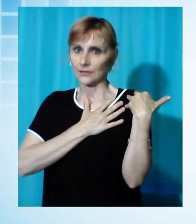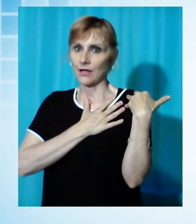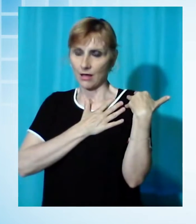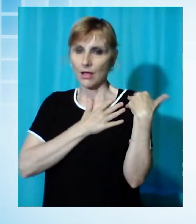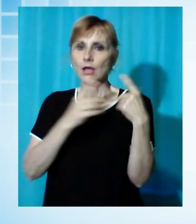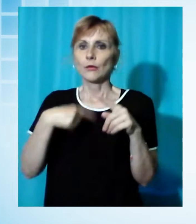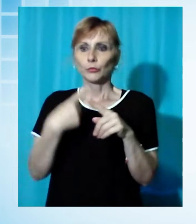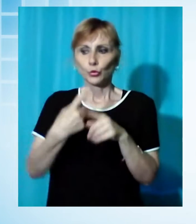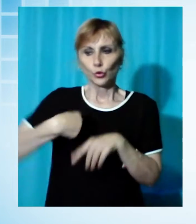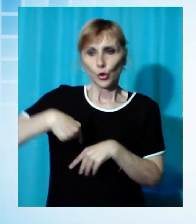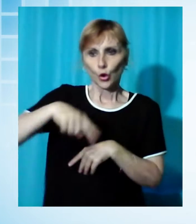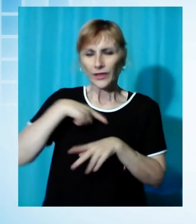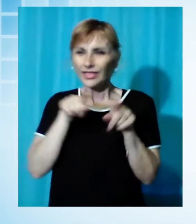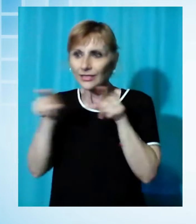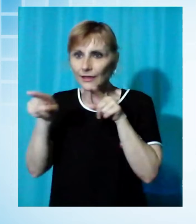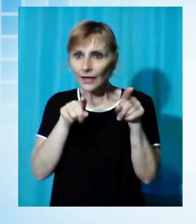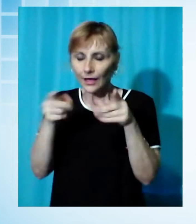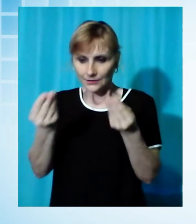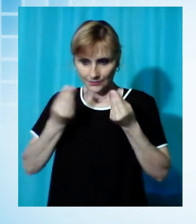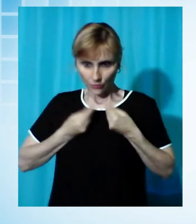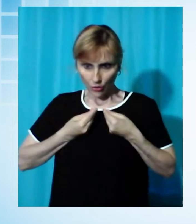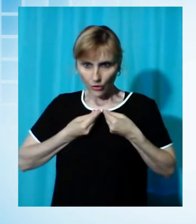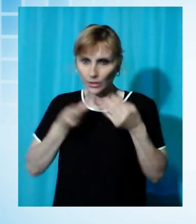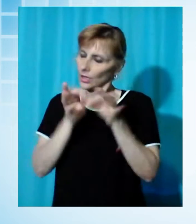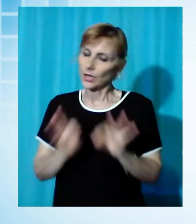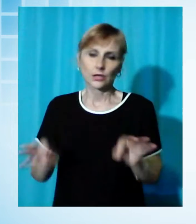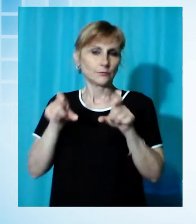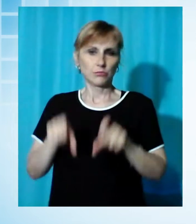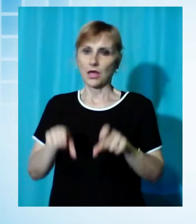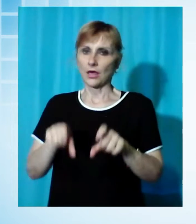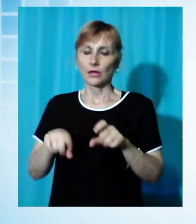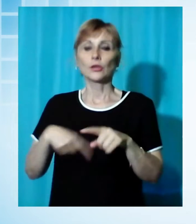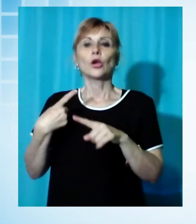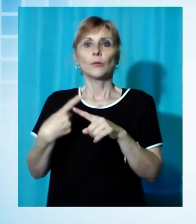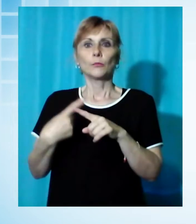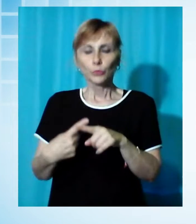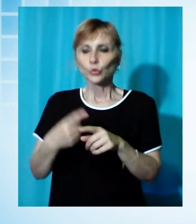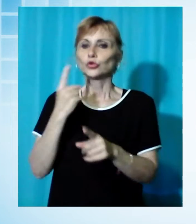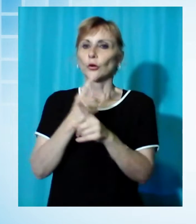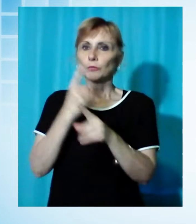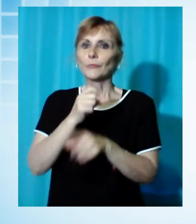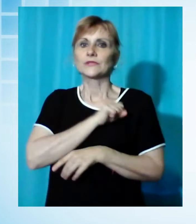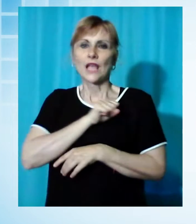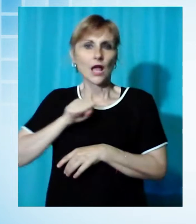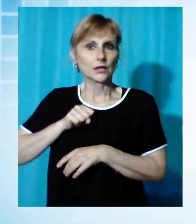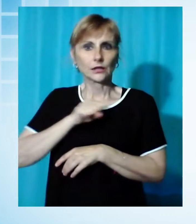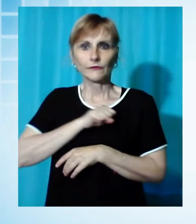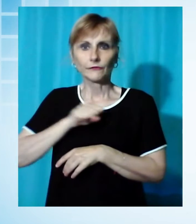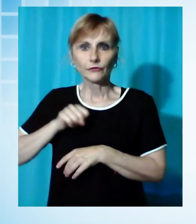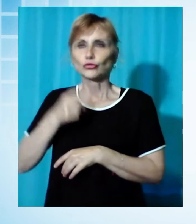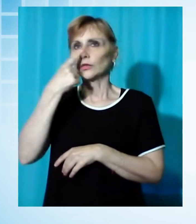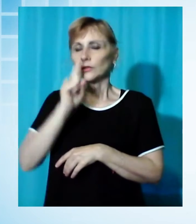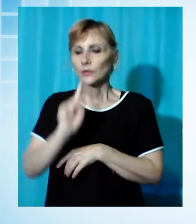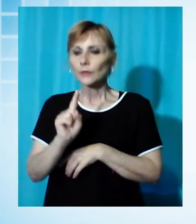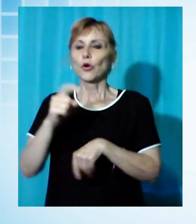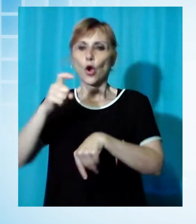date e anche essere pronti a fare qualche sacrificio. Non sempre sarà possibile trovare posto nella propria parrocchia, nell'orario